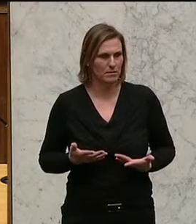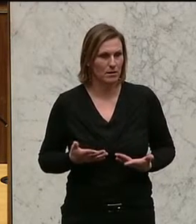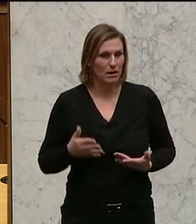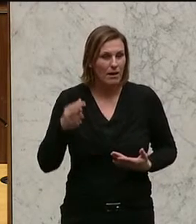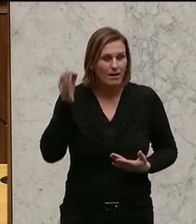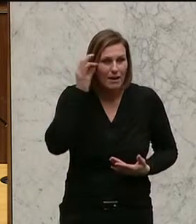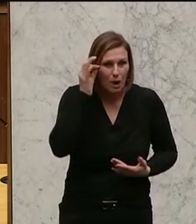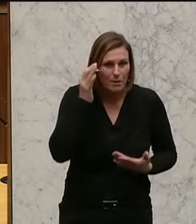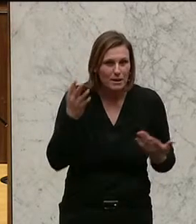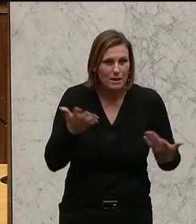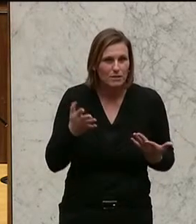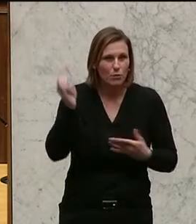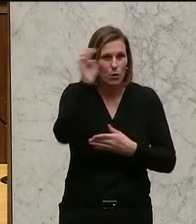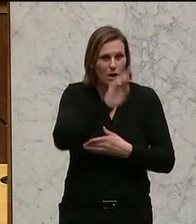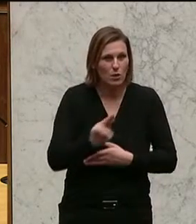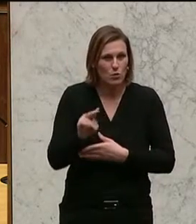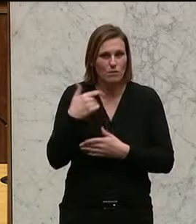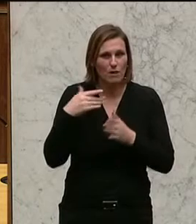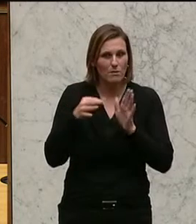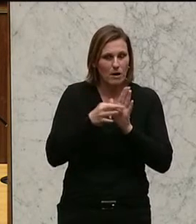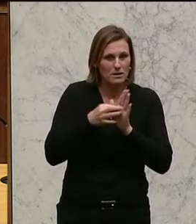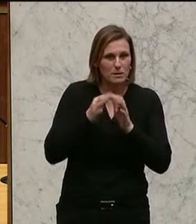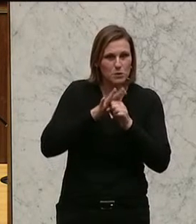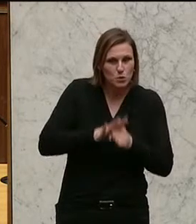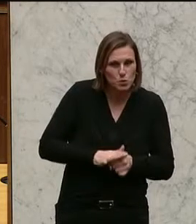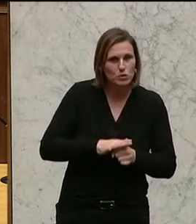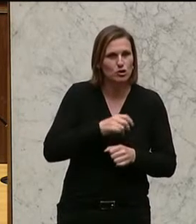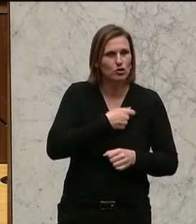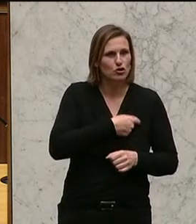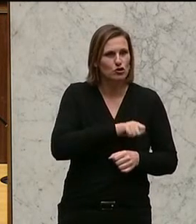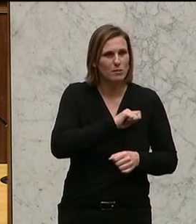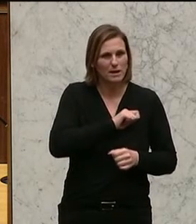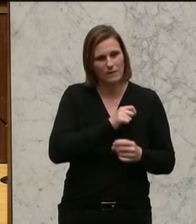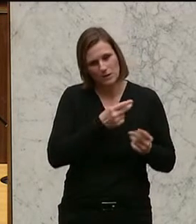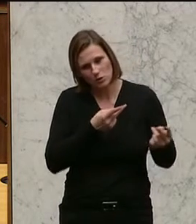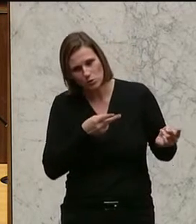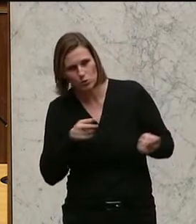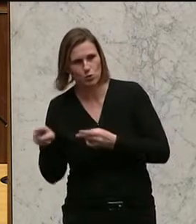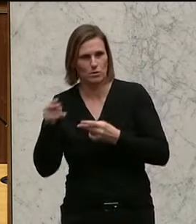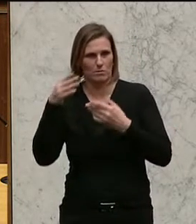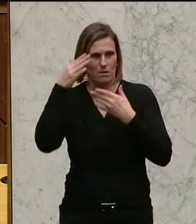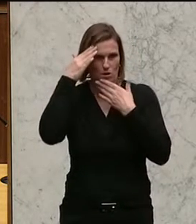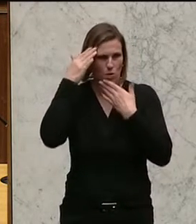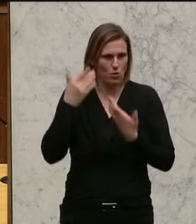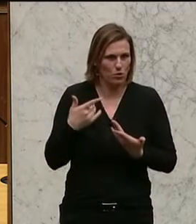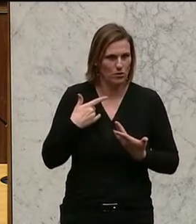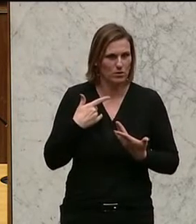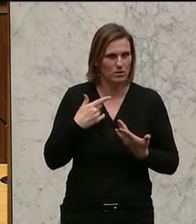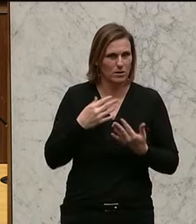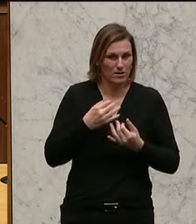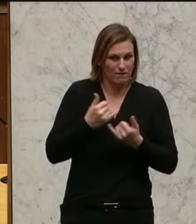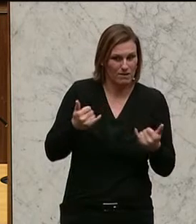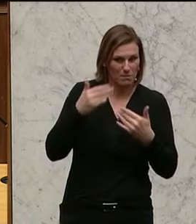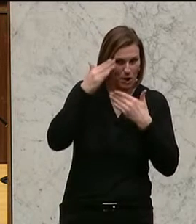irgendwo in der Europäischen Union hat es Maßnahmen oder Druck gegeben, dass die Spanier die nach Marokko zurückschicken? Glauben Sie, irgendwo ist man in die